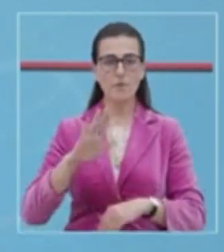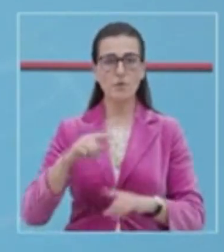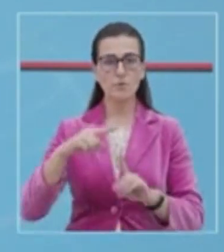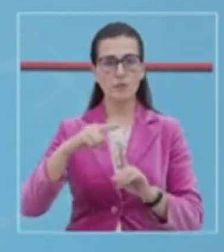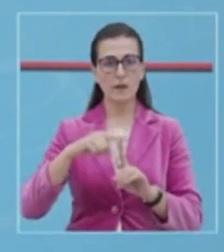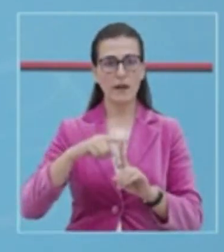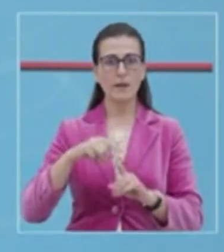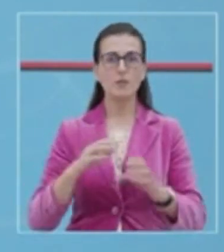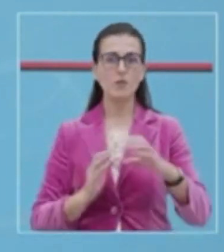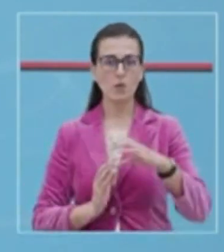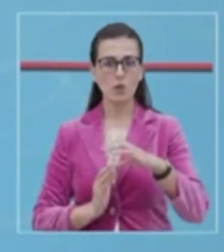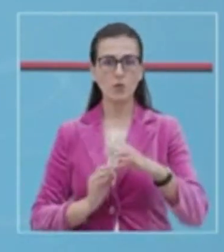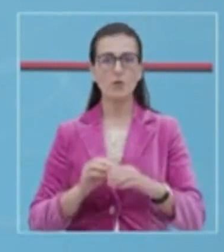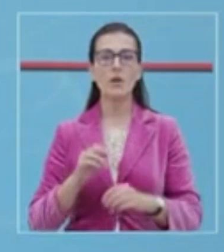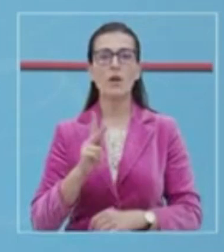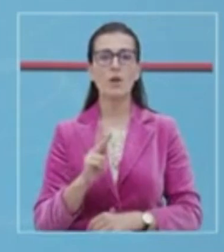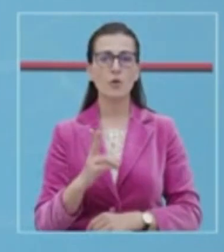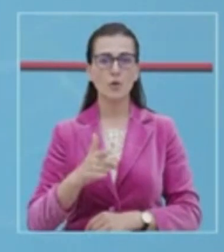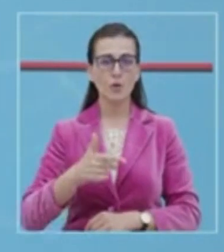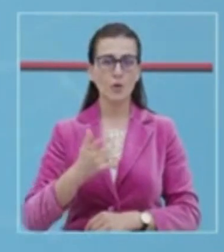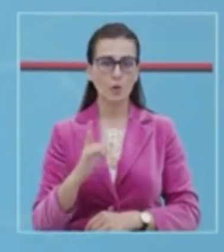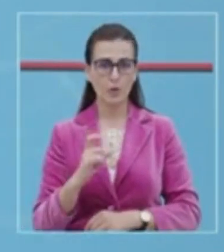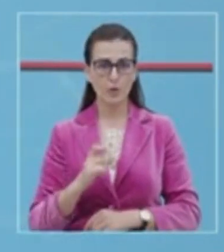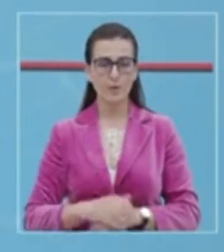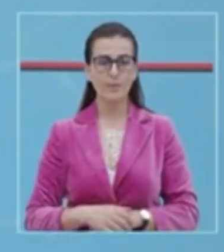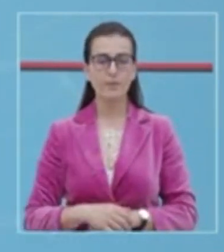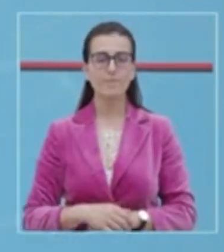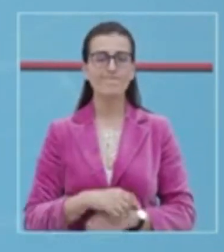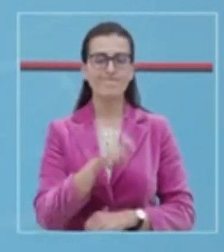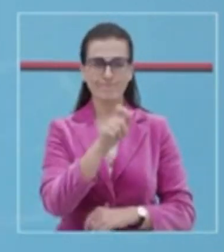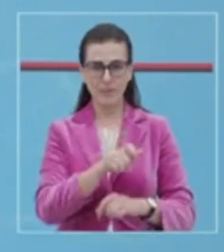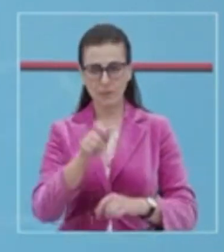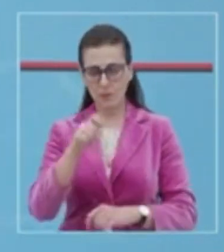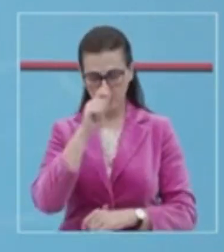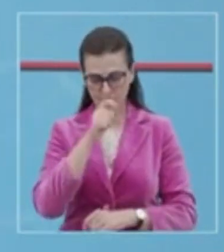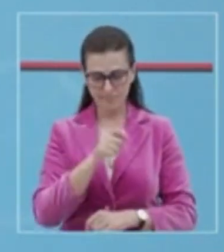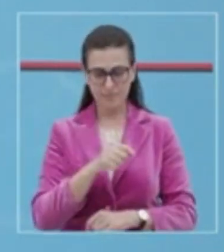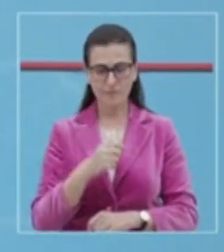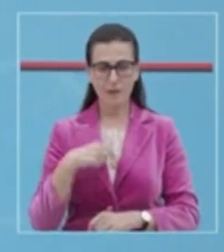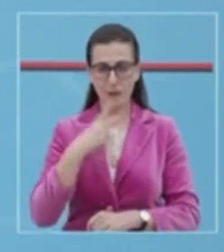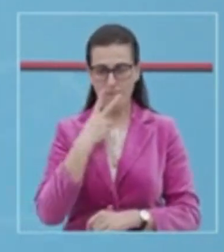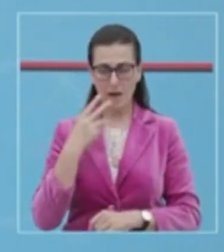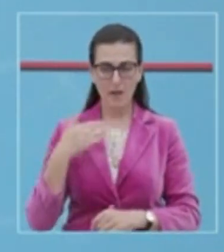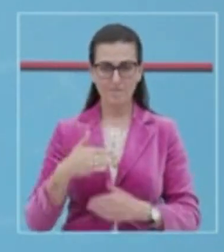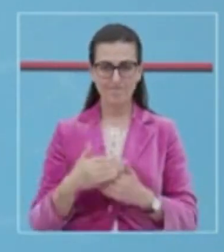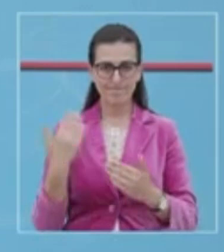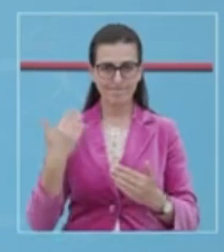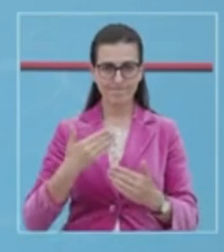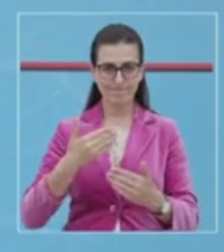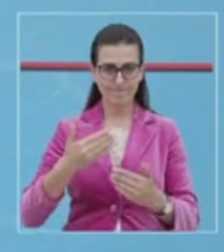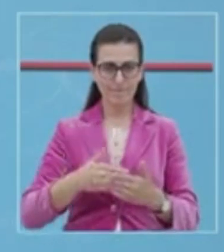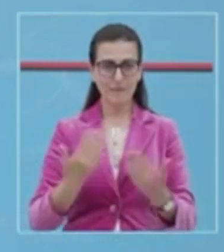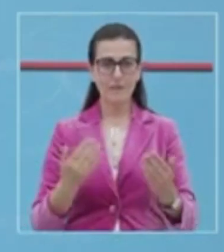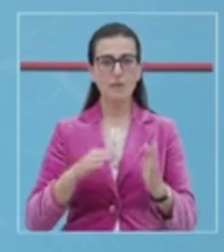kryesisht në Tiran, Shkoder dhe Kruj. Të ndëruar qytetarë, nisur nga fakti se ditët e